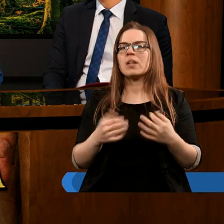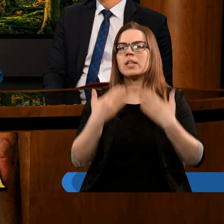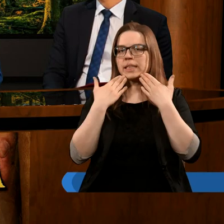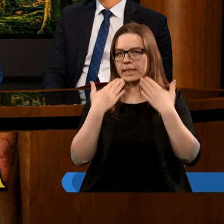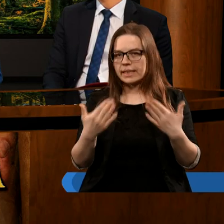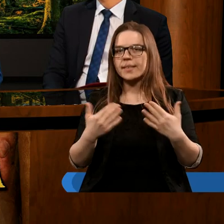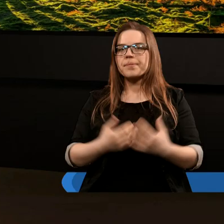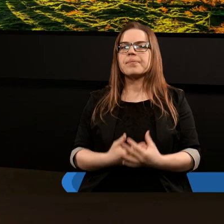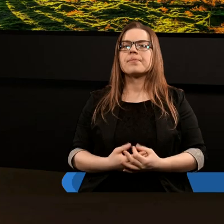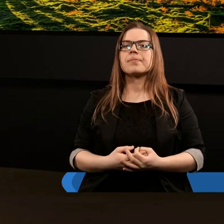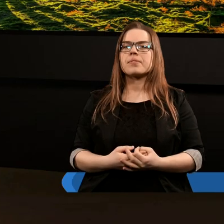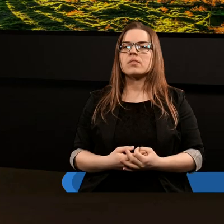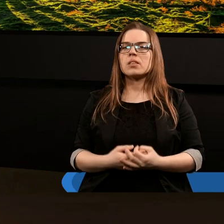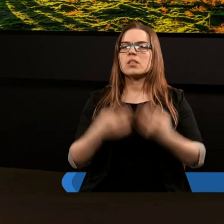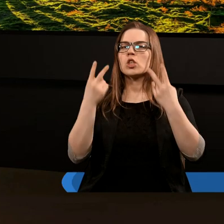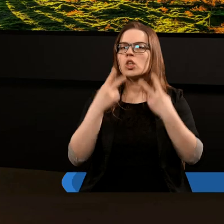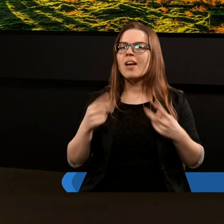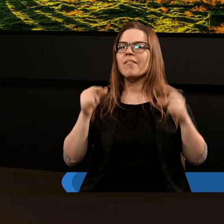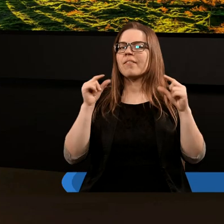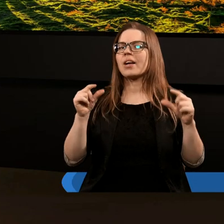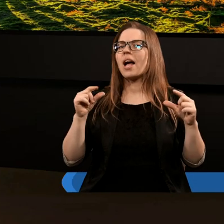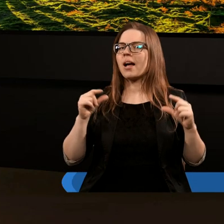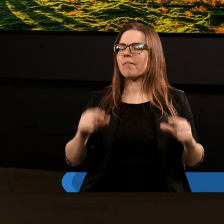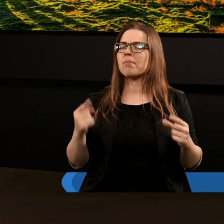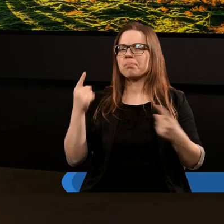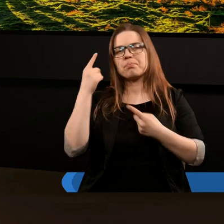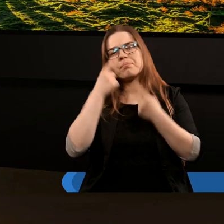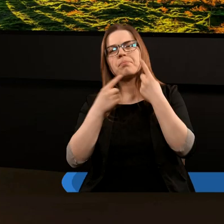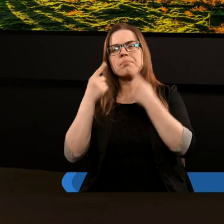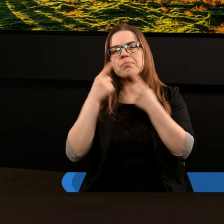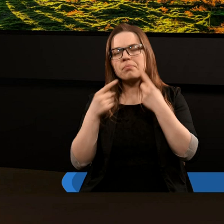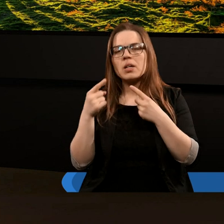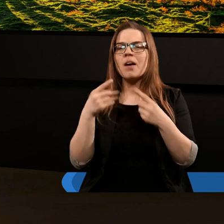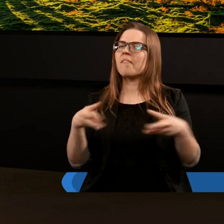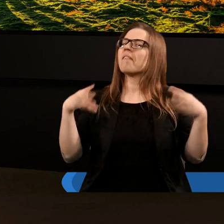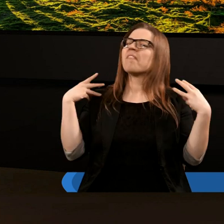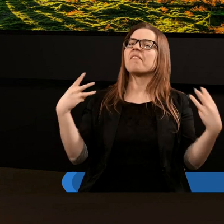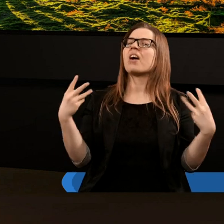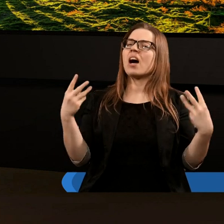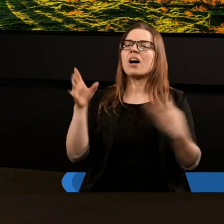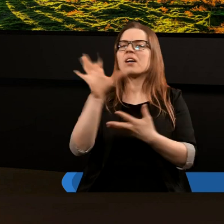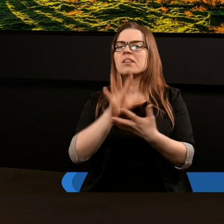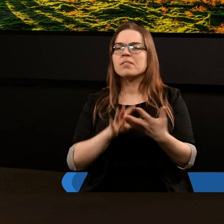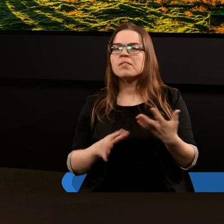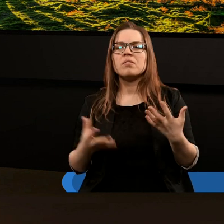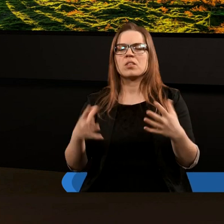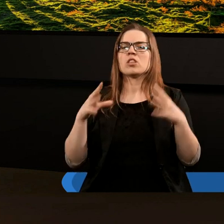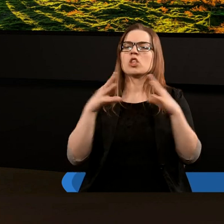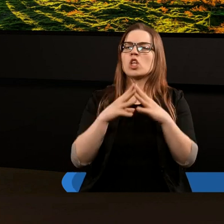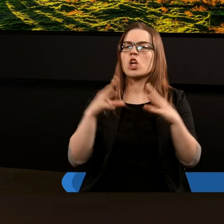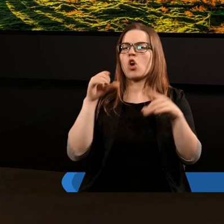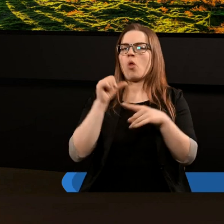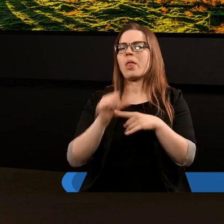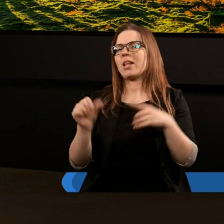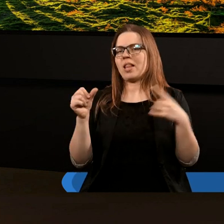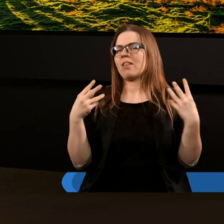Dziękuję. Gdy czytamy ten fragment, wiele osób uważa, że najważniejszymi tekstami to jest werset dziesiąty i